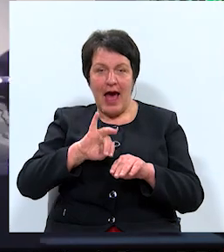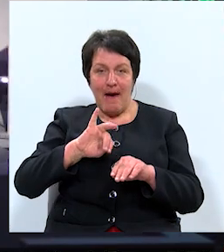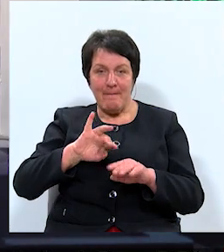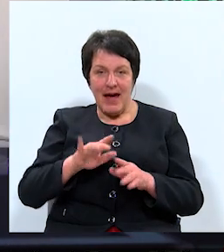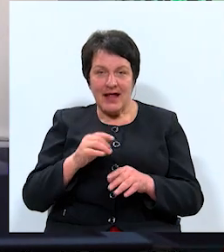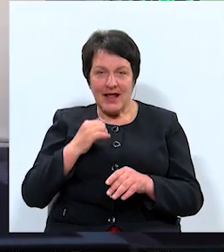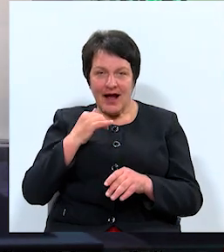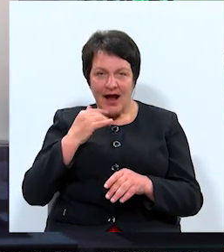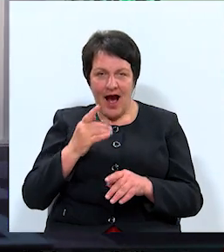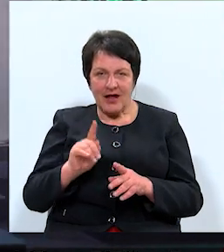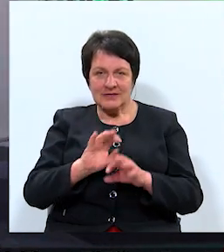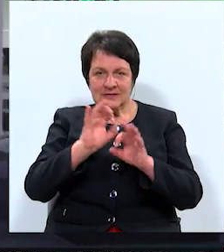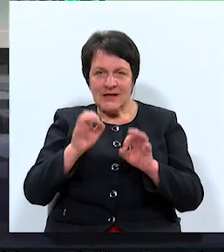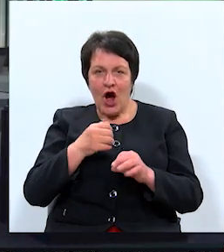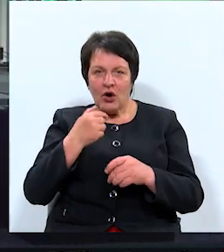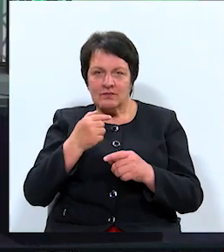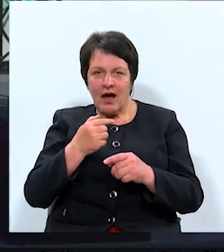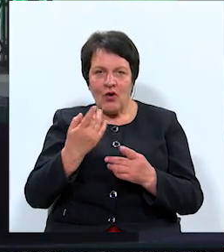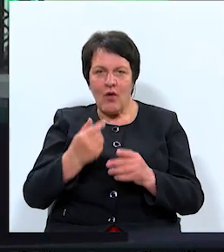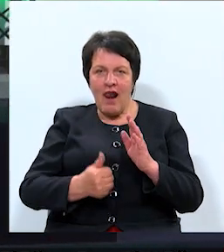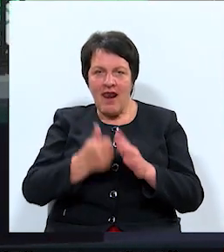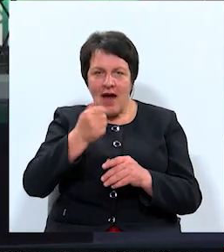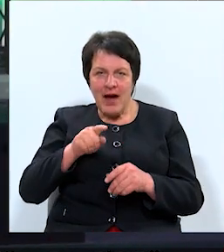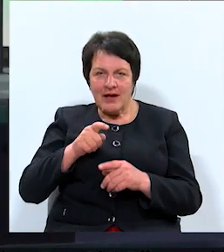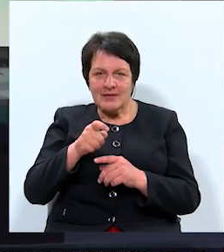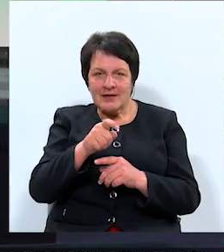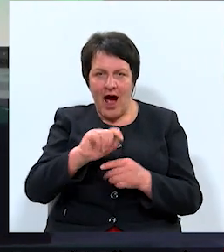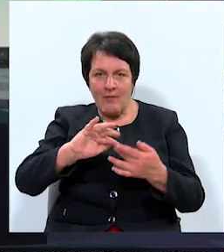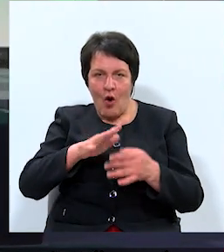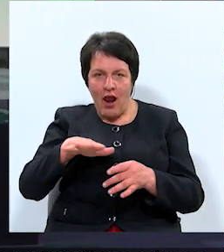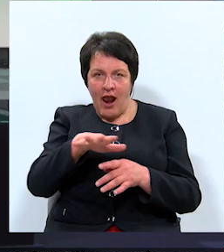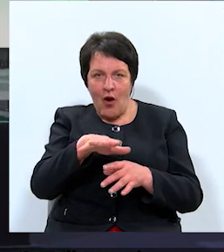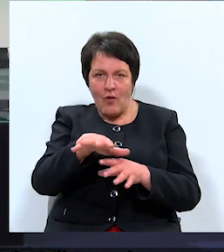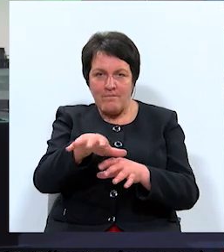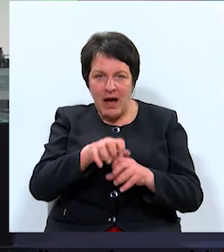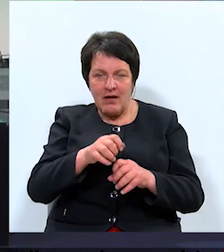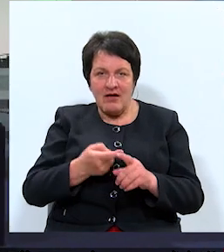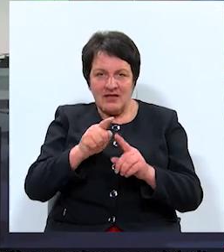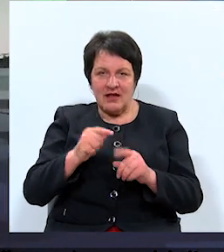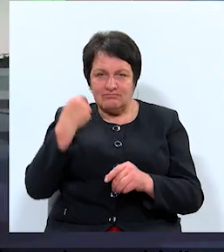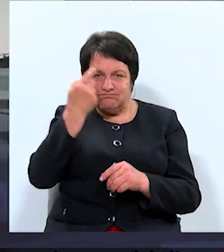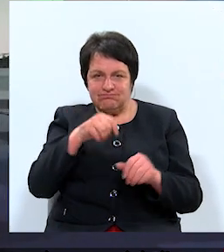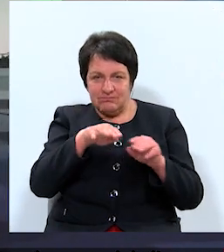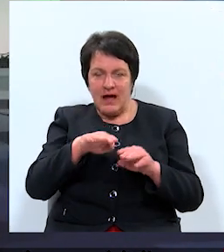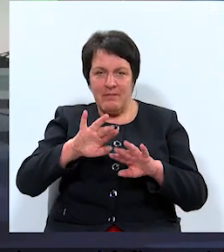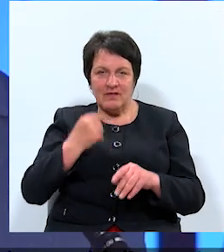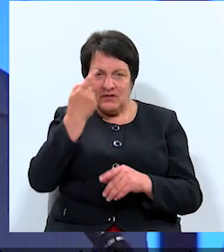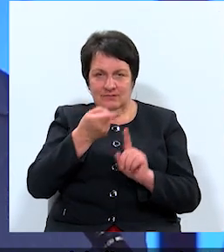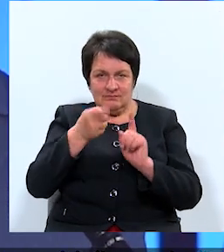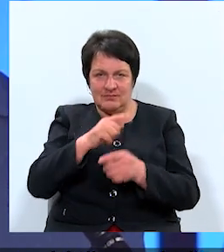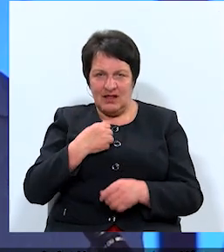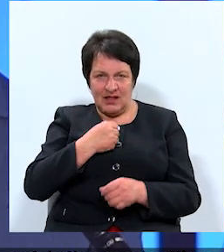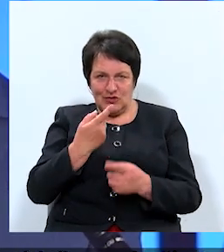par labāko kāpuru lauku atsišanu, tad sākas, parādās sniknums un viss spārējais.